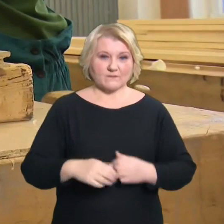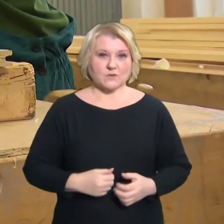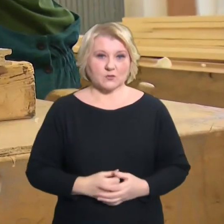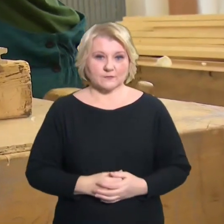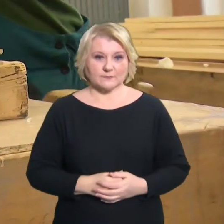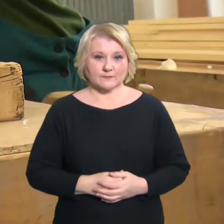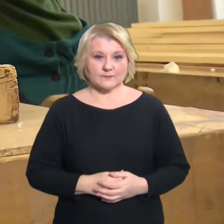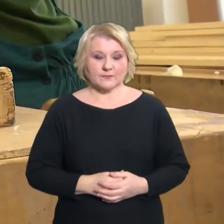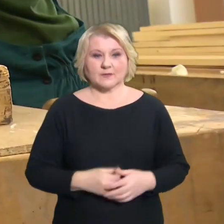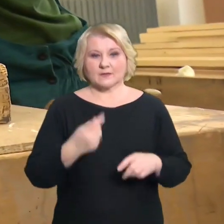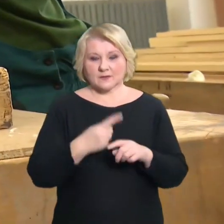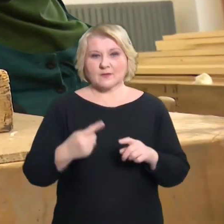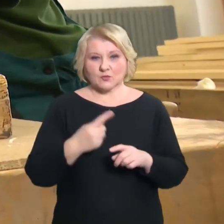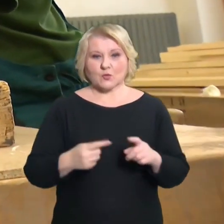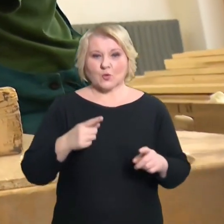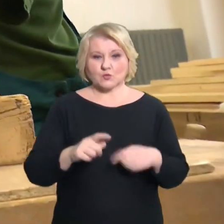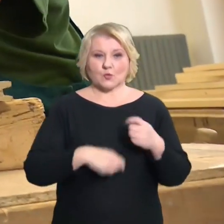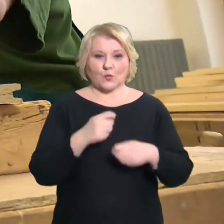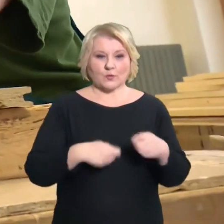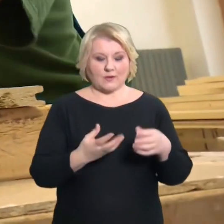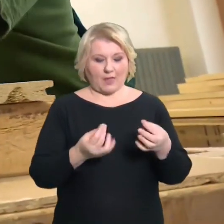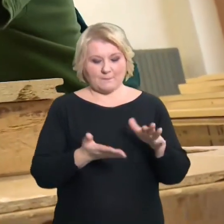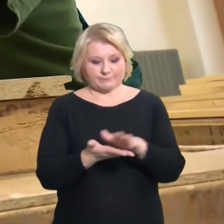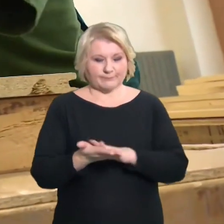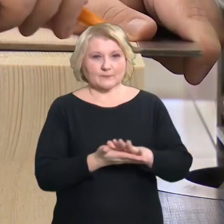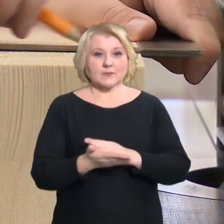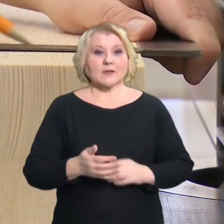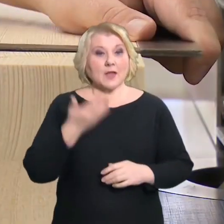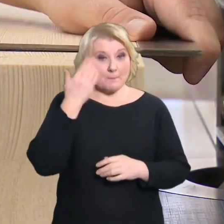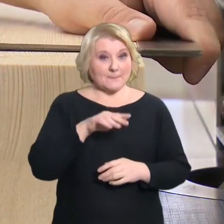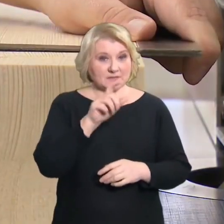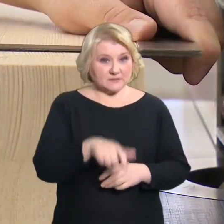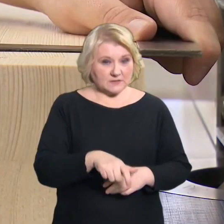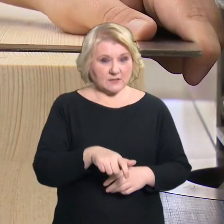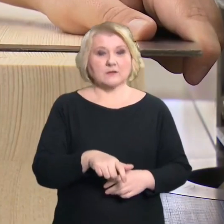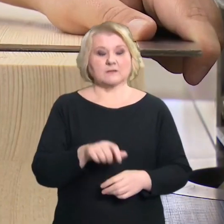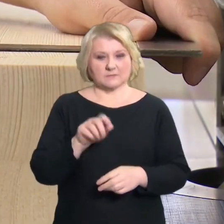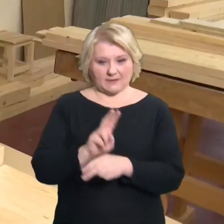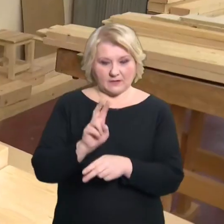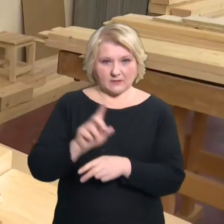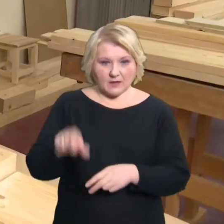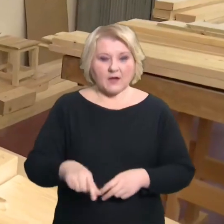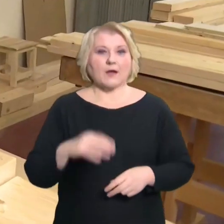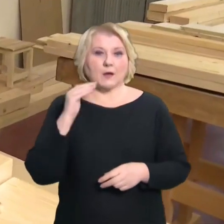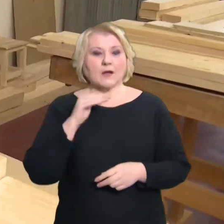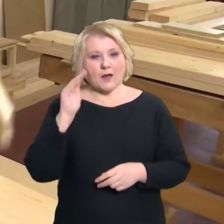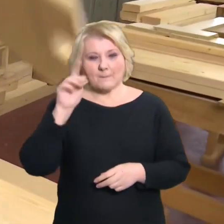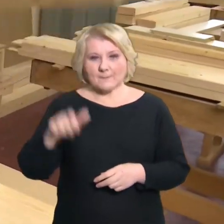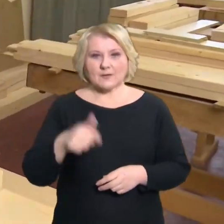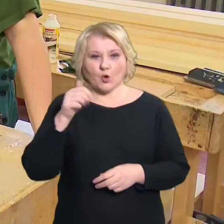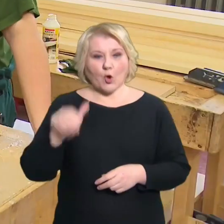Trošku s ním pojezdíme. Pod dohledem mistra Jan Kopecký mění 40-letý smrk z tepilí v neobvyklí